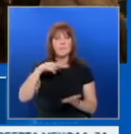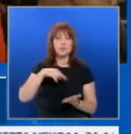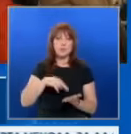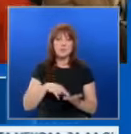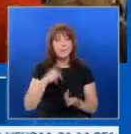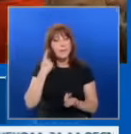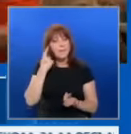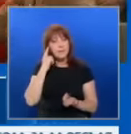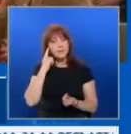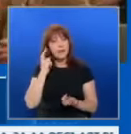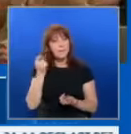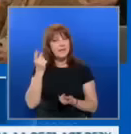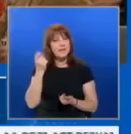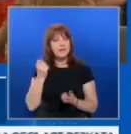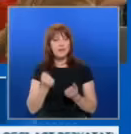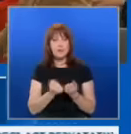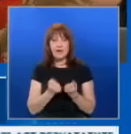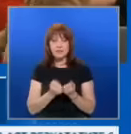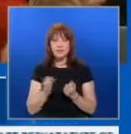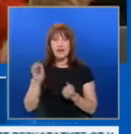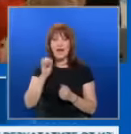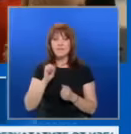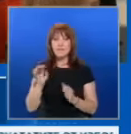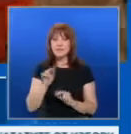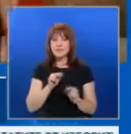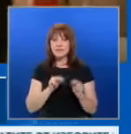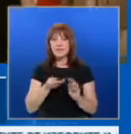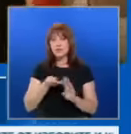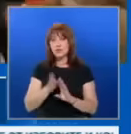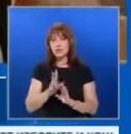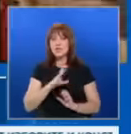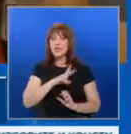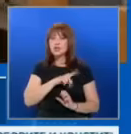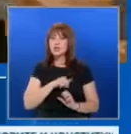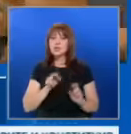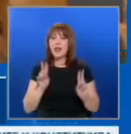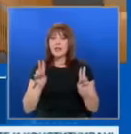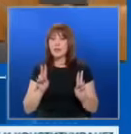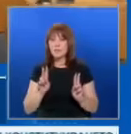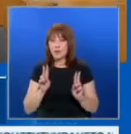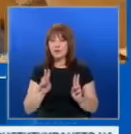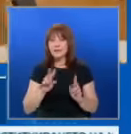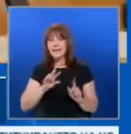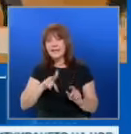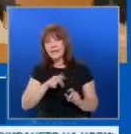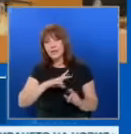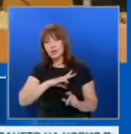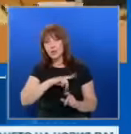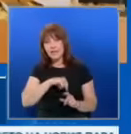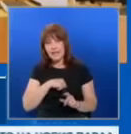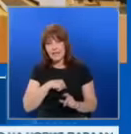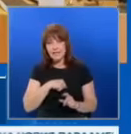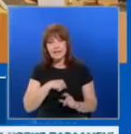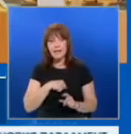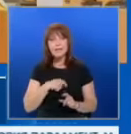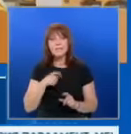Предполага се, че председателското място на Европейския съвет ще отида при социал-демократите или социалистите, а постът